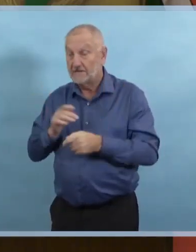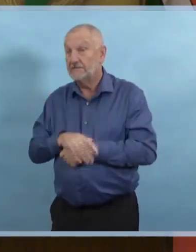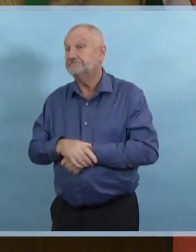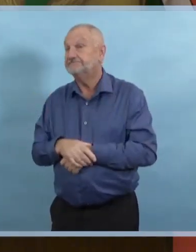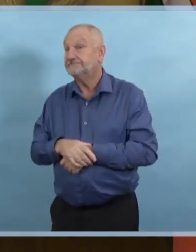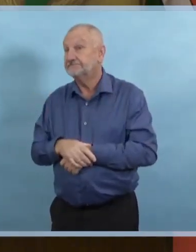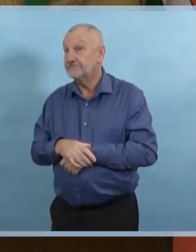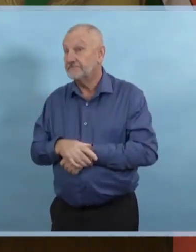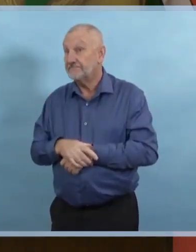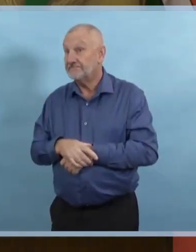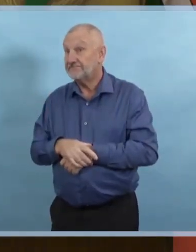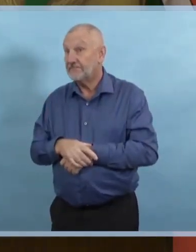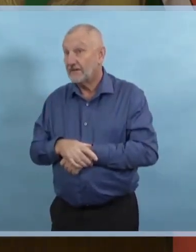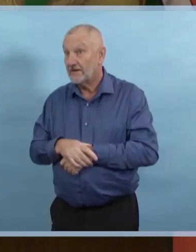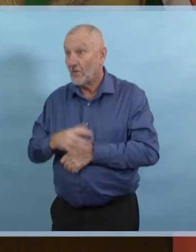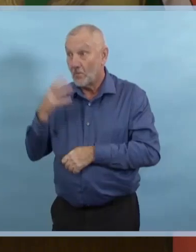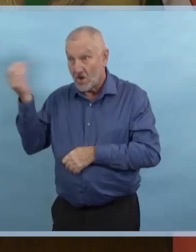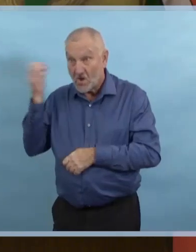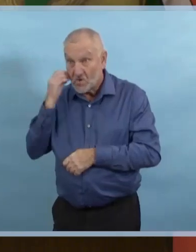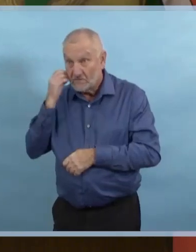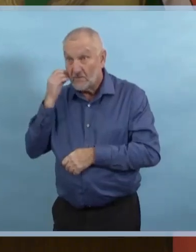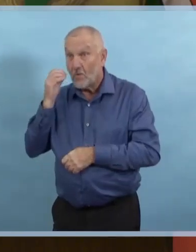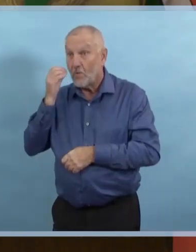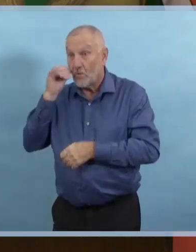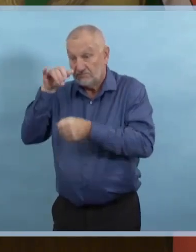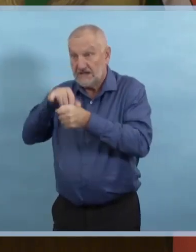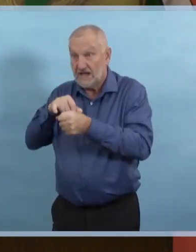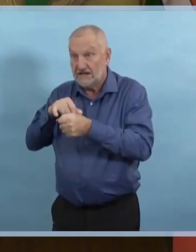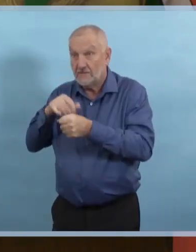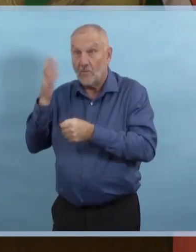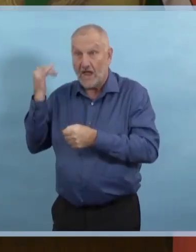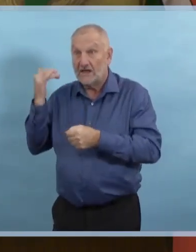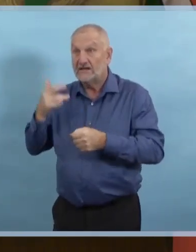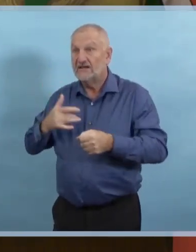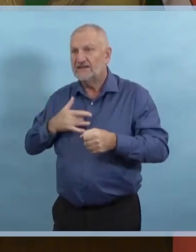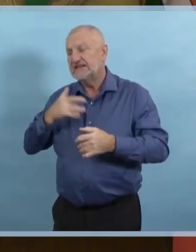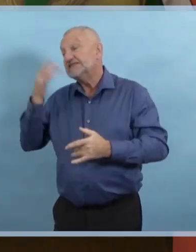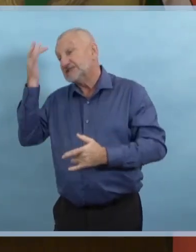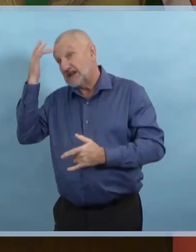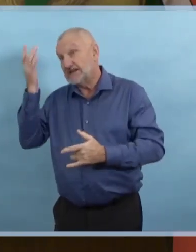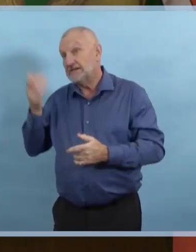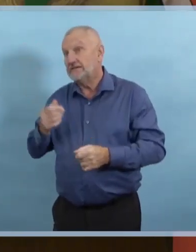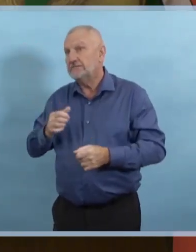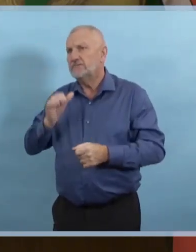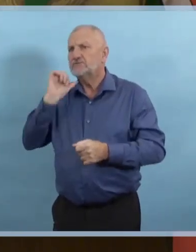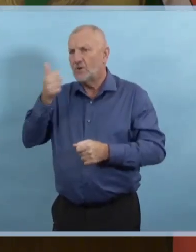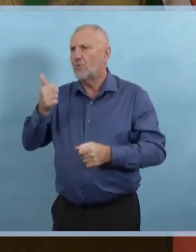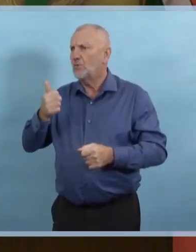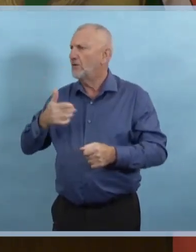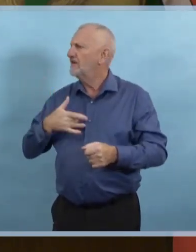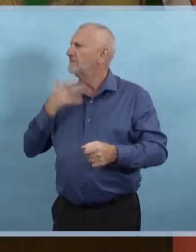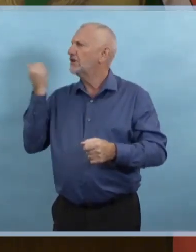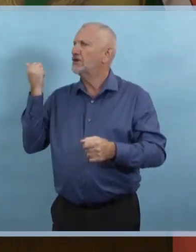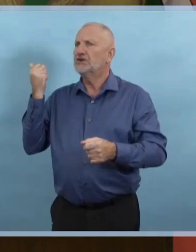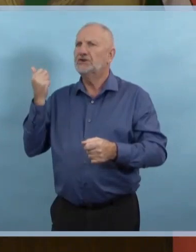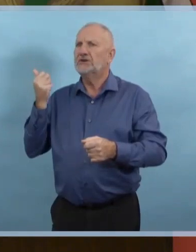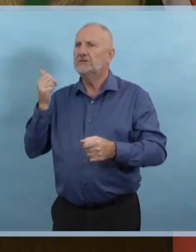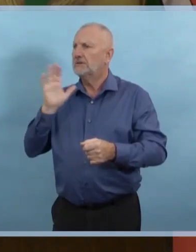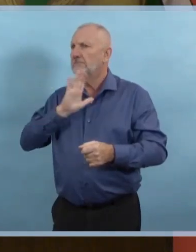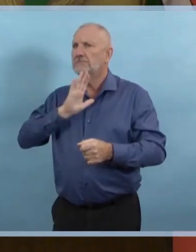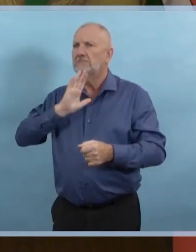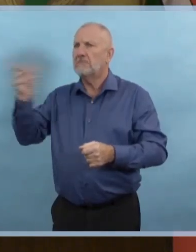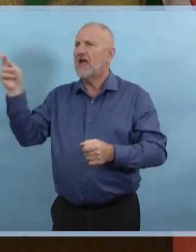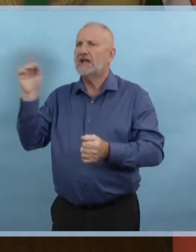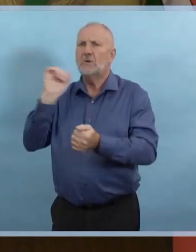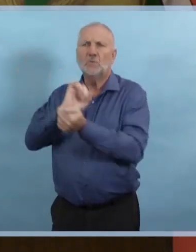peu mieux le lendemain et sont revenus au travail ou à l'école, et puis ensuite leurs symptômes sont revenus, ce qui a fait en sorte qu'elles ont exposé de nombreuses